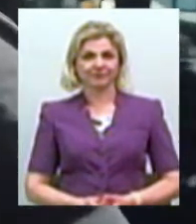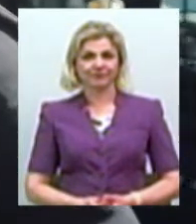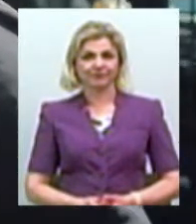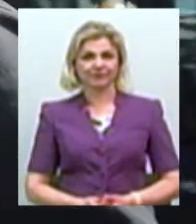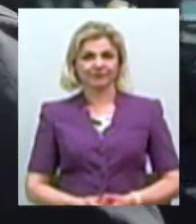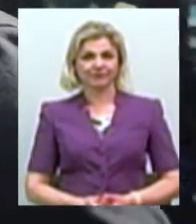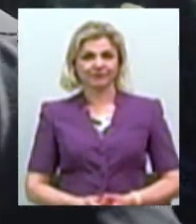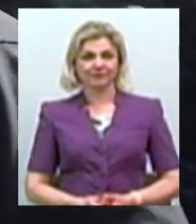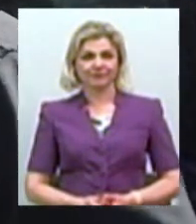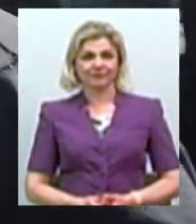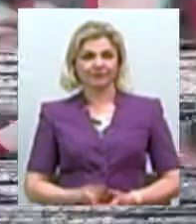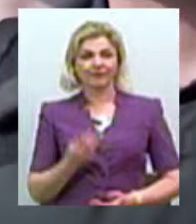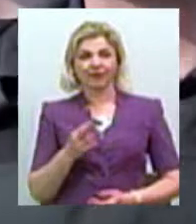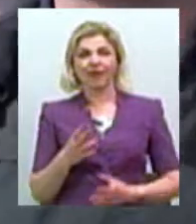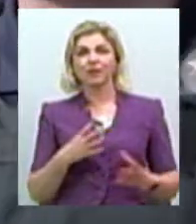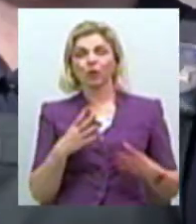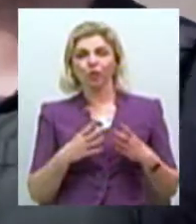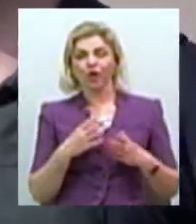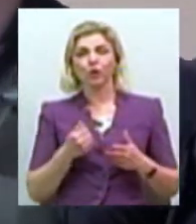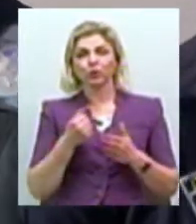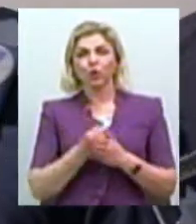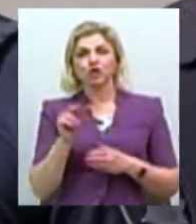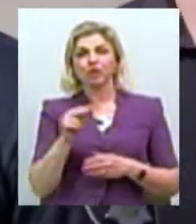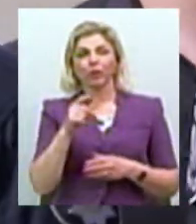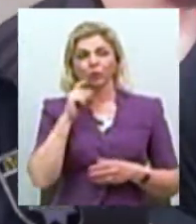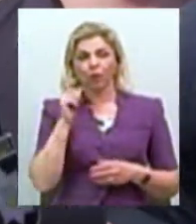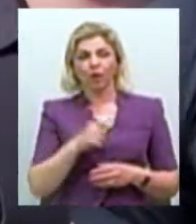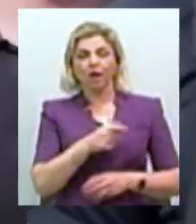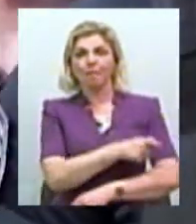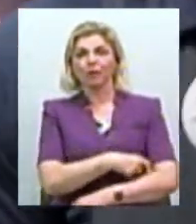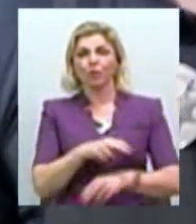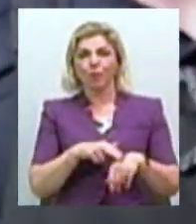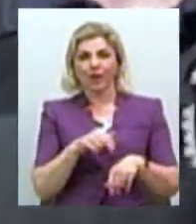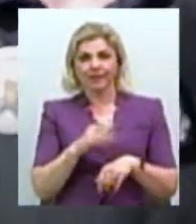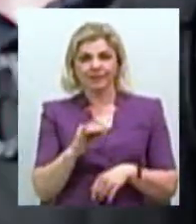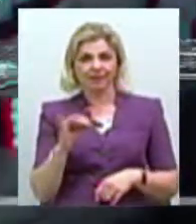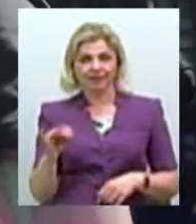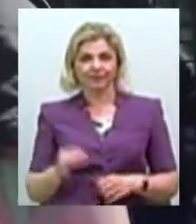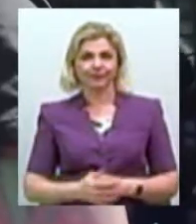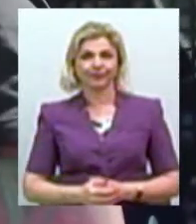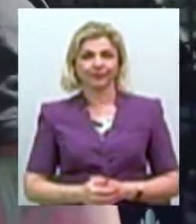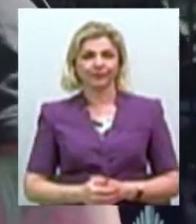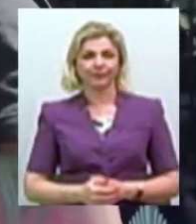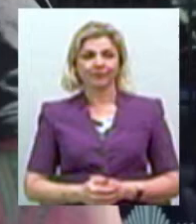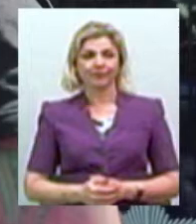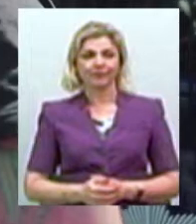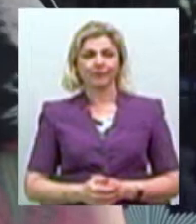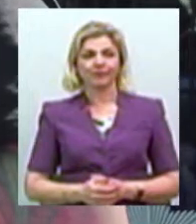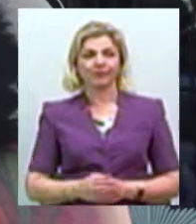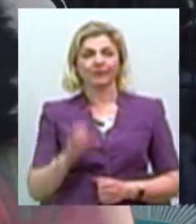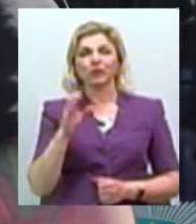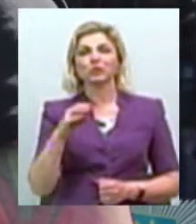Для тренування до чемпіонату України з патрульної поліції. Зі стронгмену.